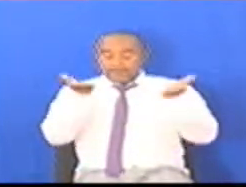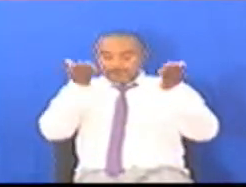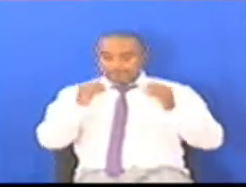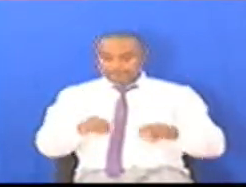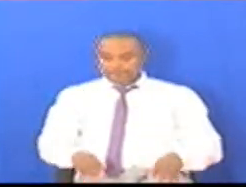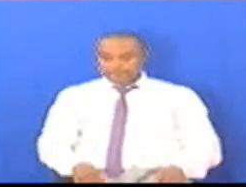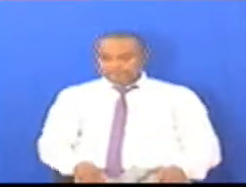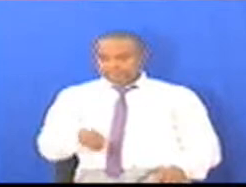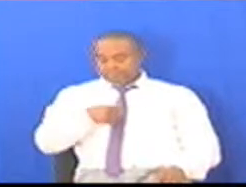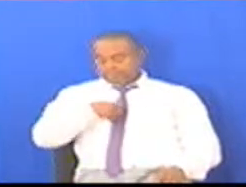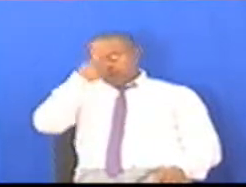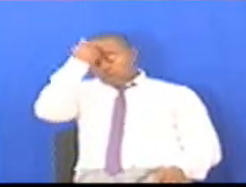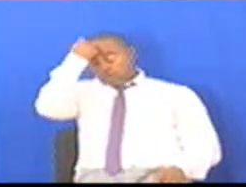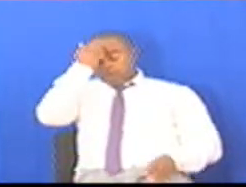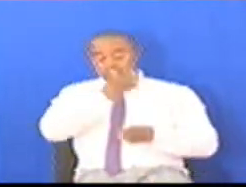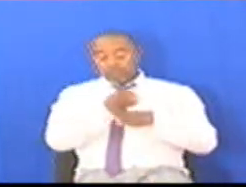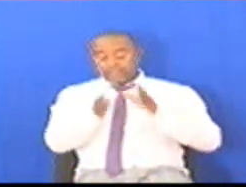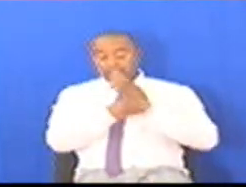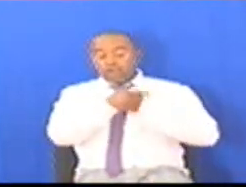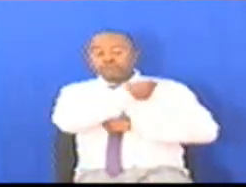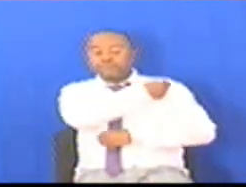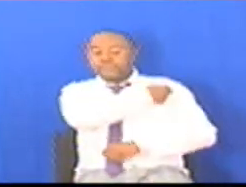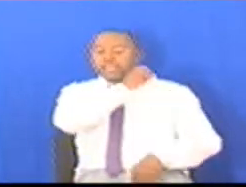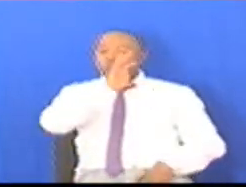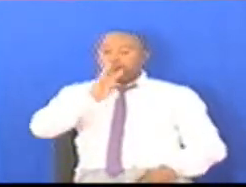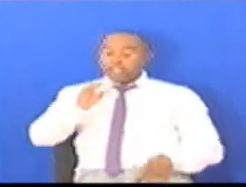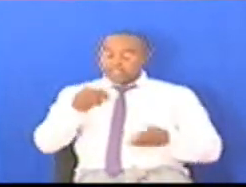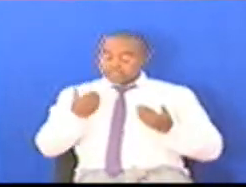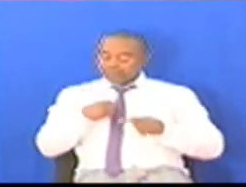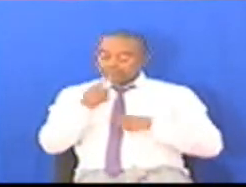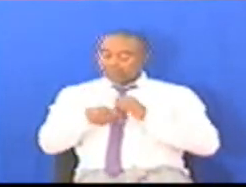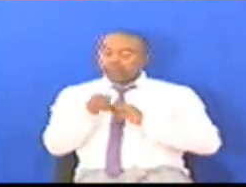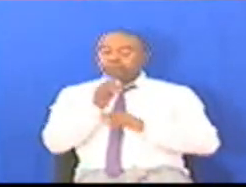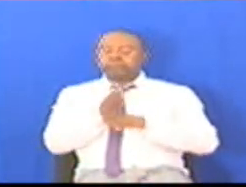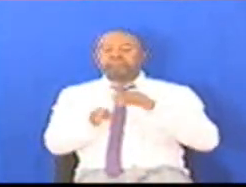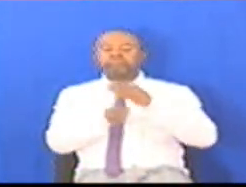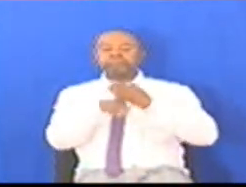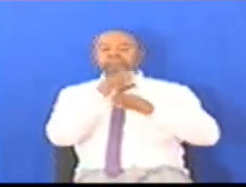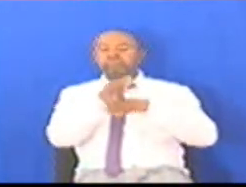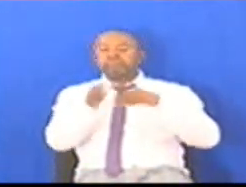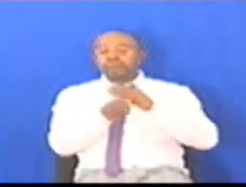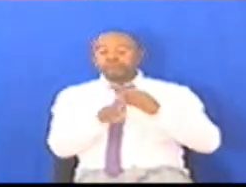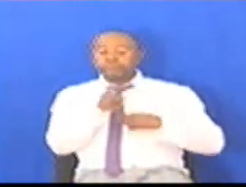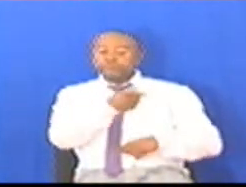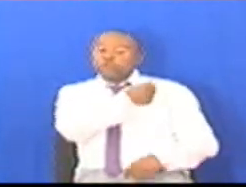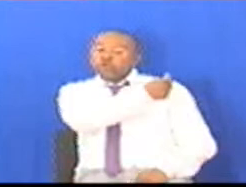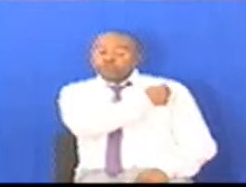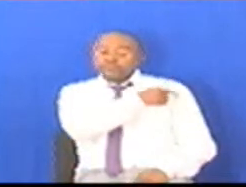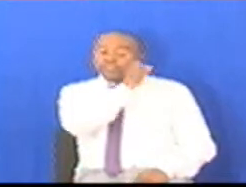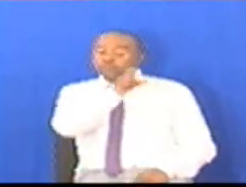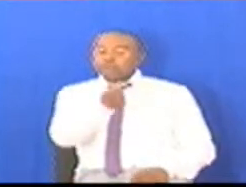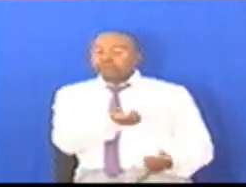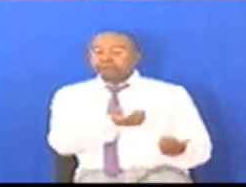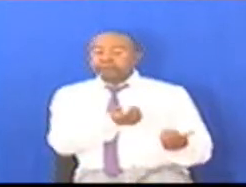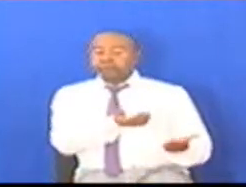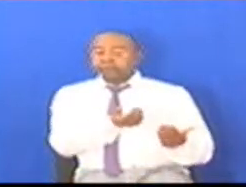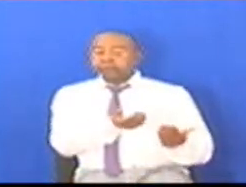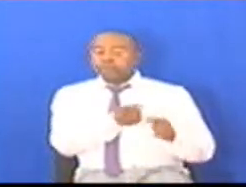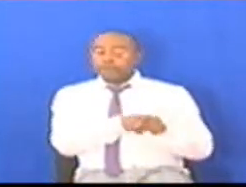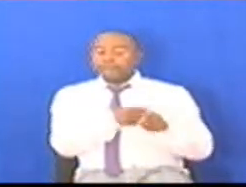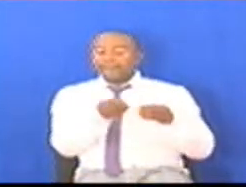ujenzi wa ospitali ya wilaye Ambaye na jongo sasa hivi Ospitali ambaye ilikuwa na subiriwa Mdamrefsana na wanainchi